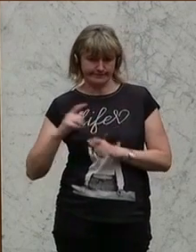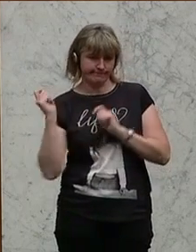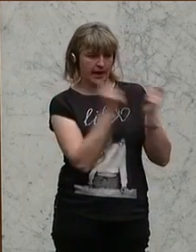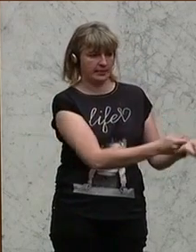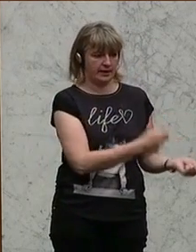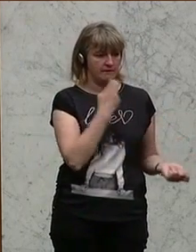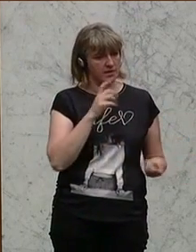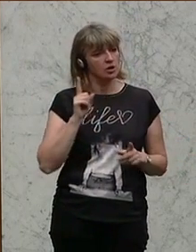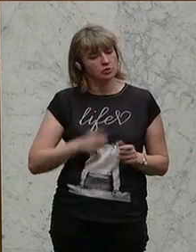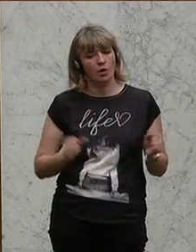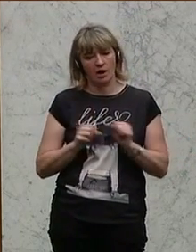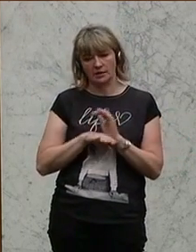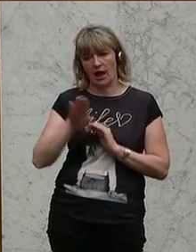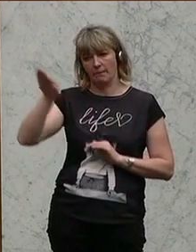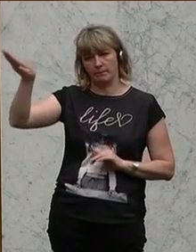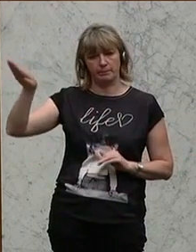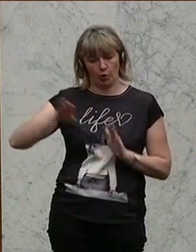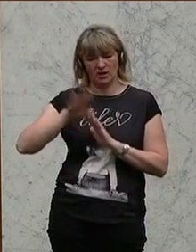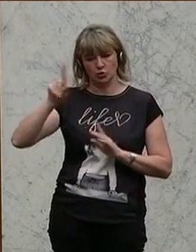Abschaffung der kalten Progression.